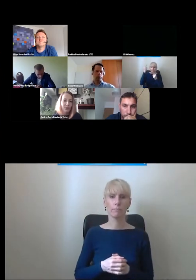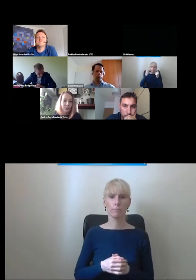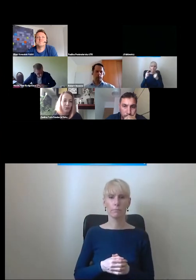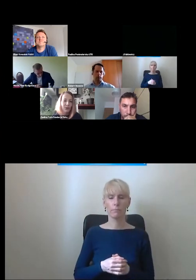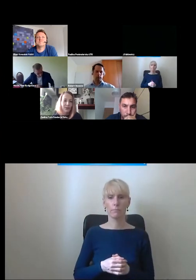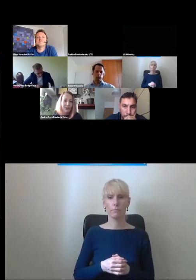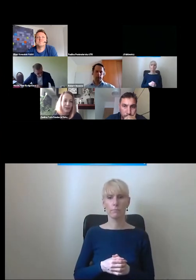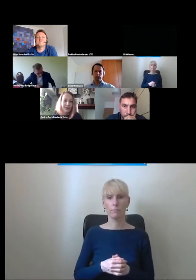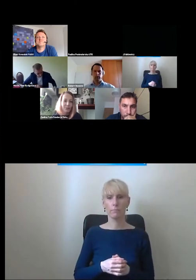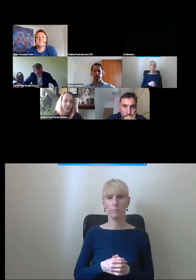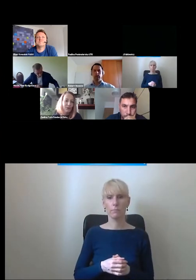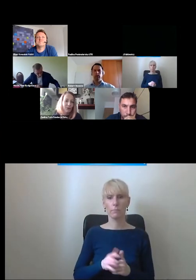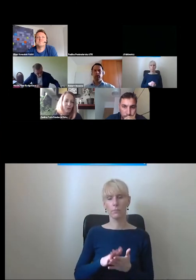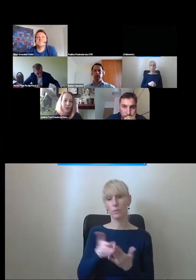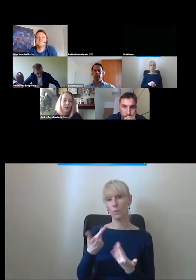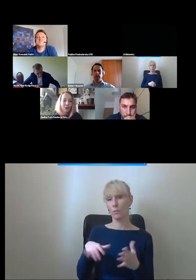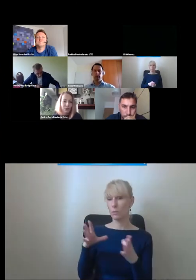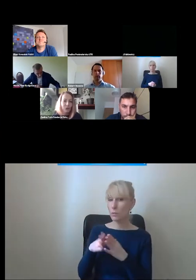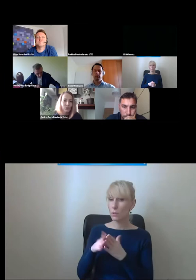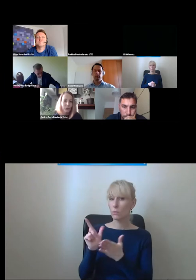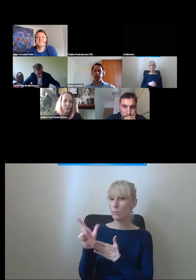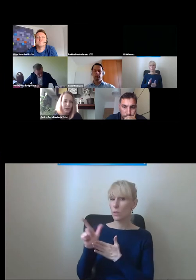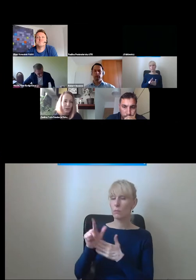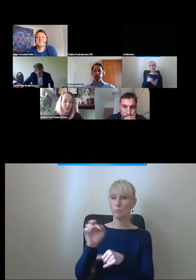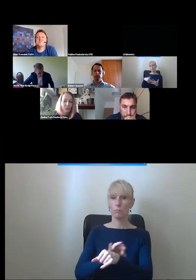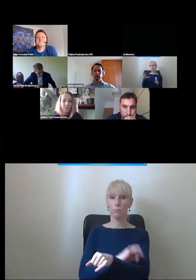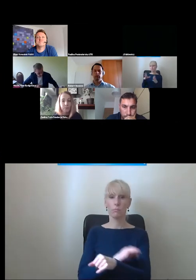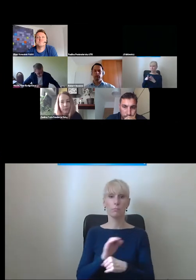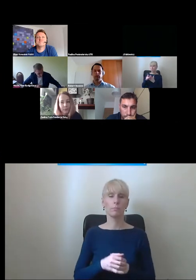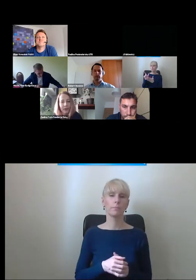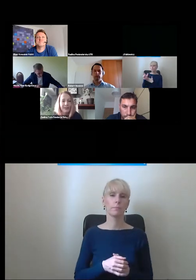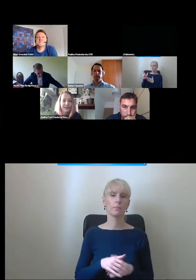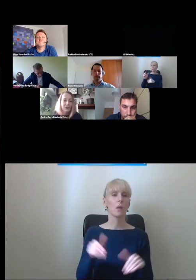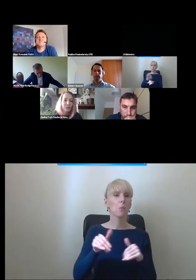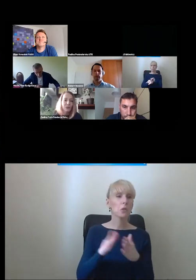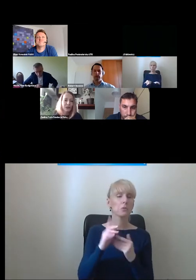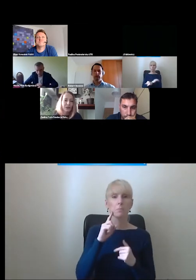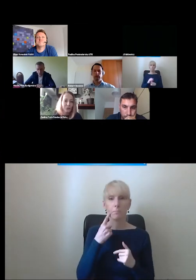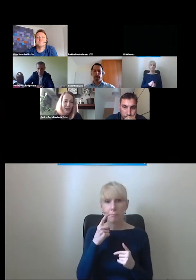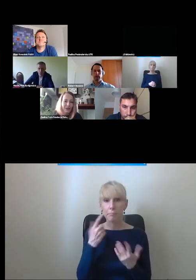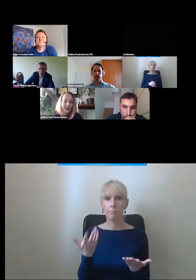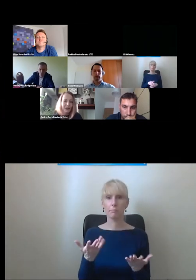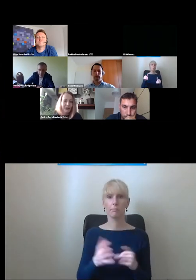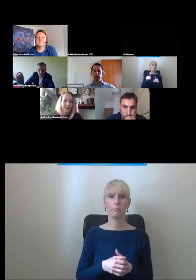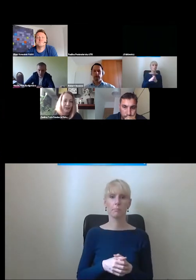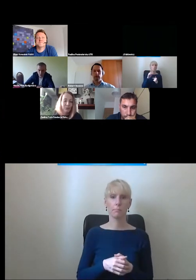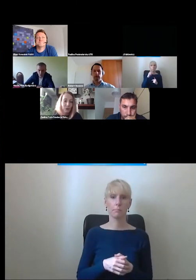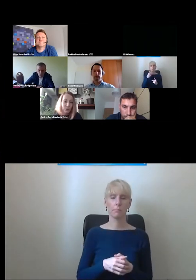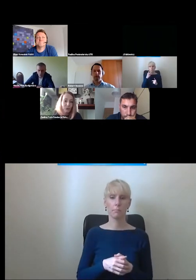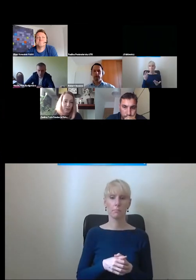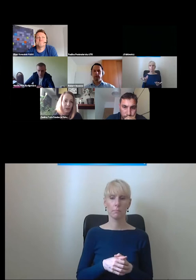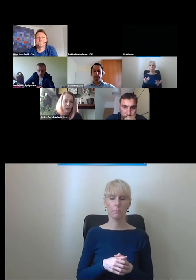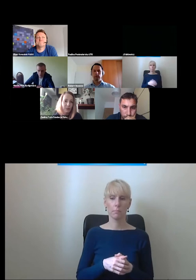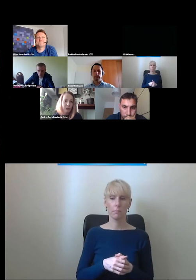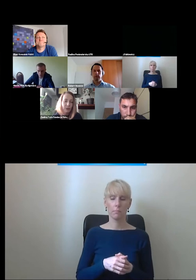brawurowe, prowadzące gdzieś tam na wysokość 10-12 metrów. Z jednej strony można się z nich śmiać, bo